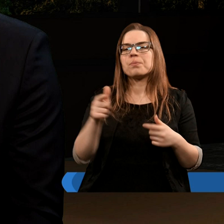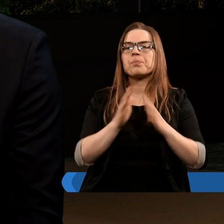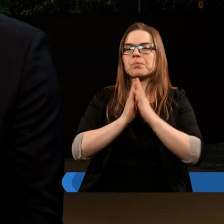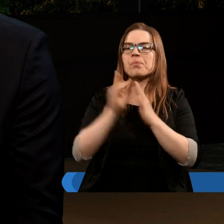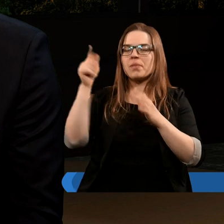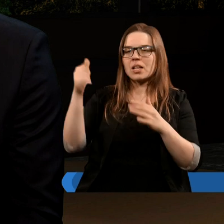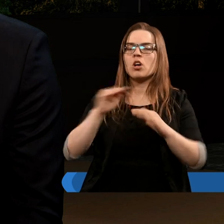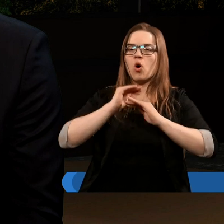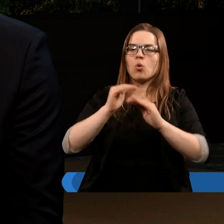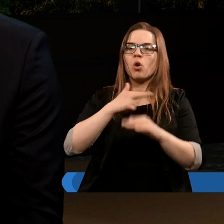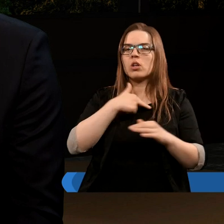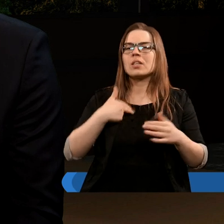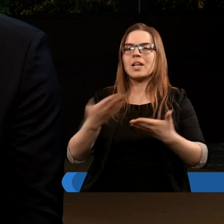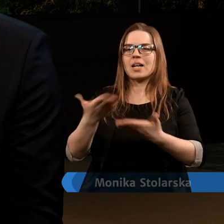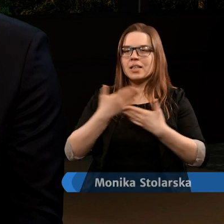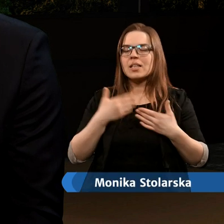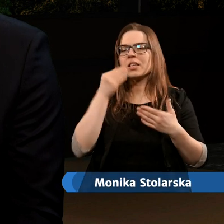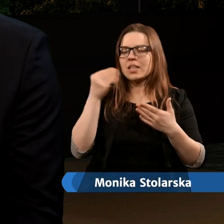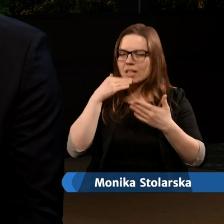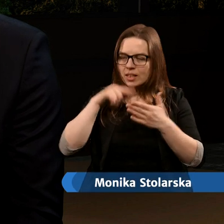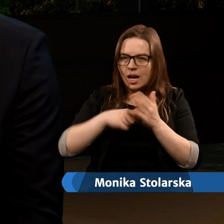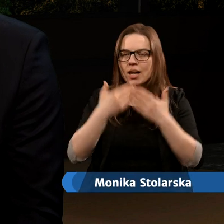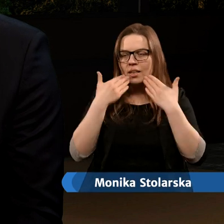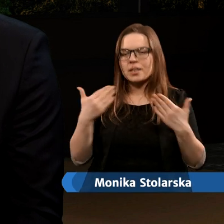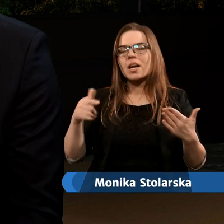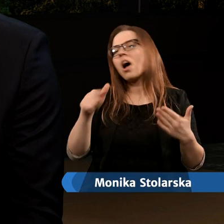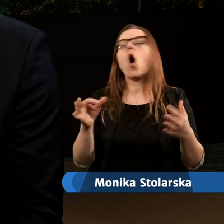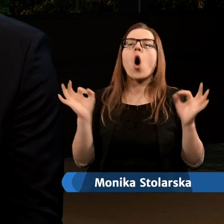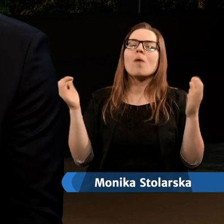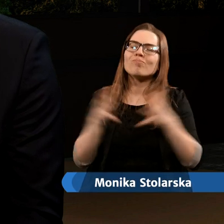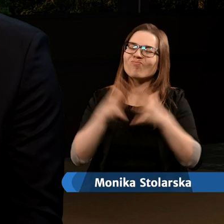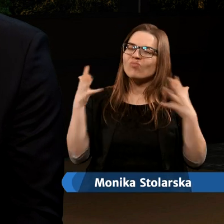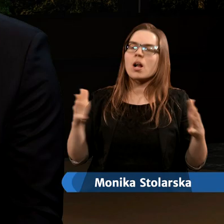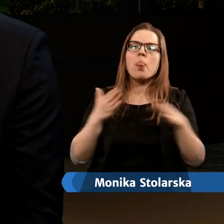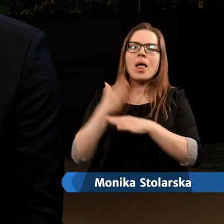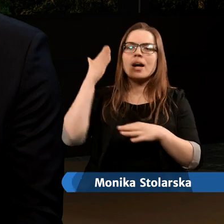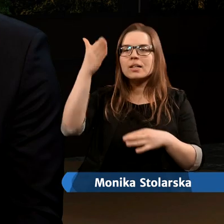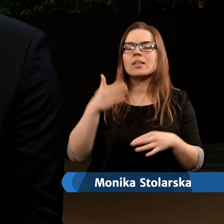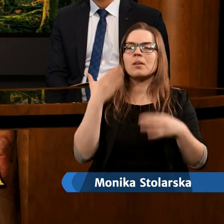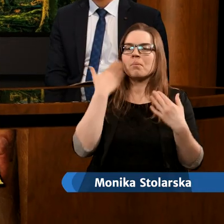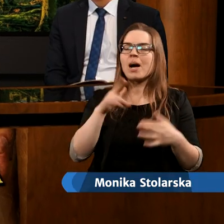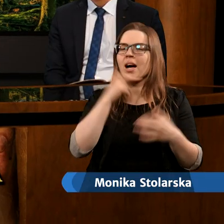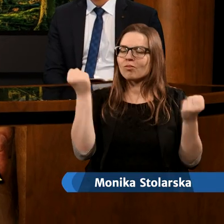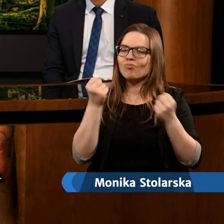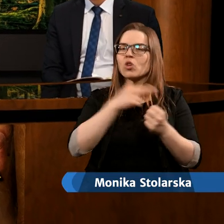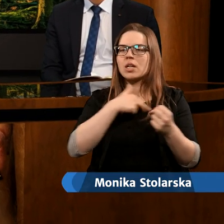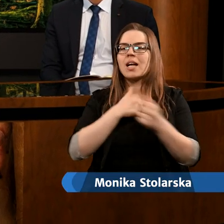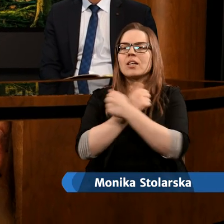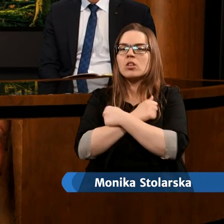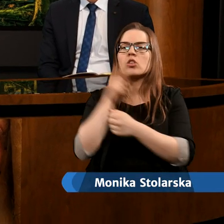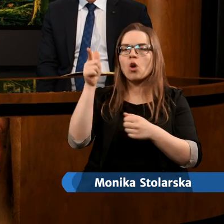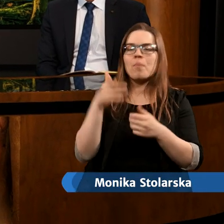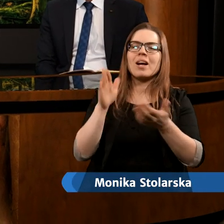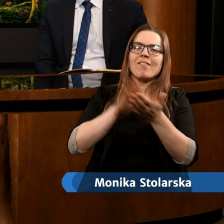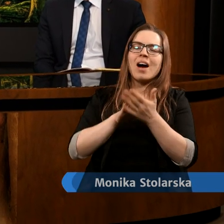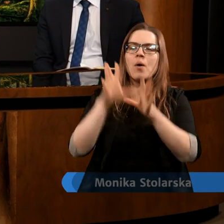żeby to, Panie, nas uchroniło. Dziękujemy Ci jeszcze raz za tą ogromną nadzieję i za to, że tak bardzo mocno nas kochasz. Tobie